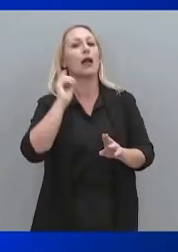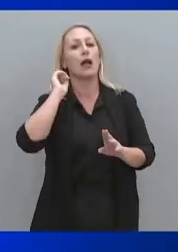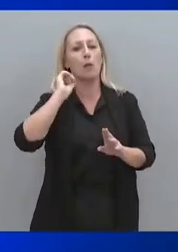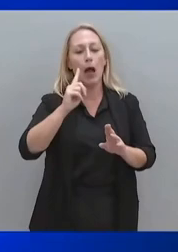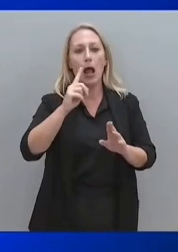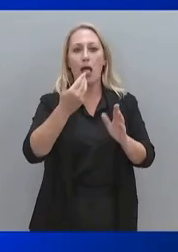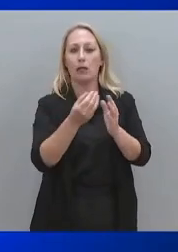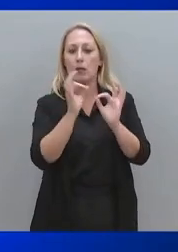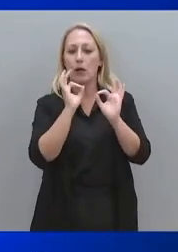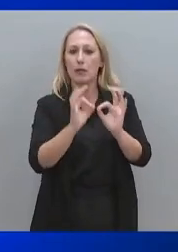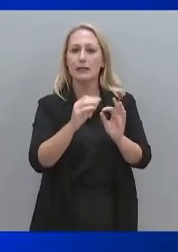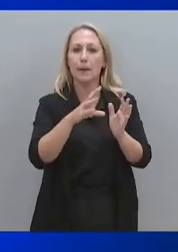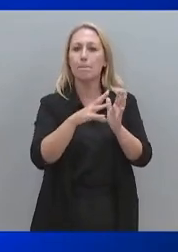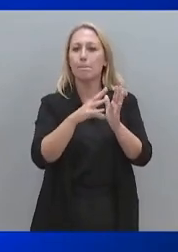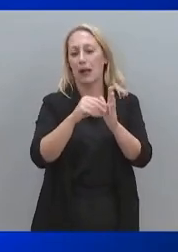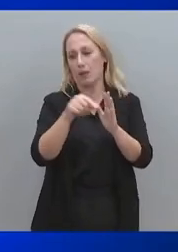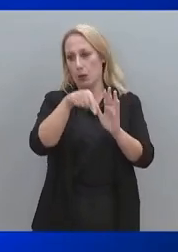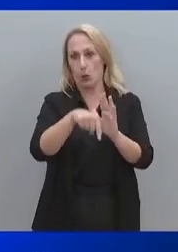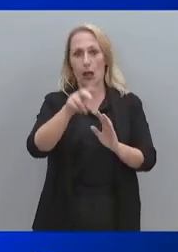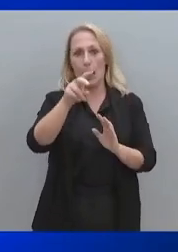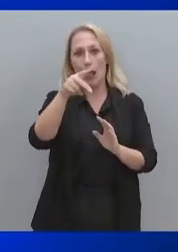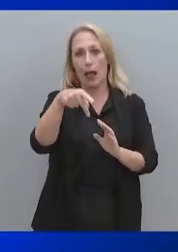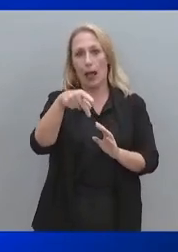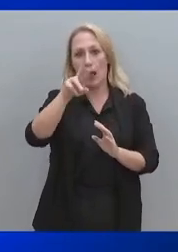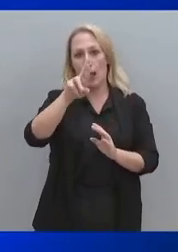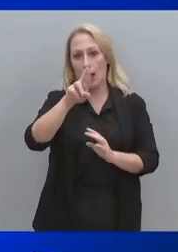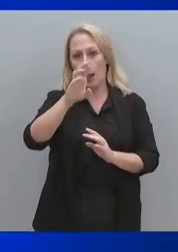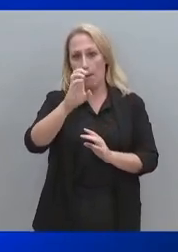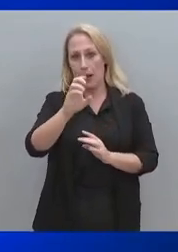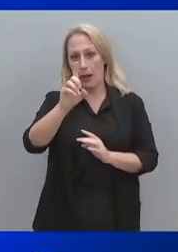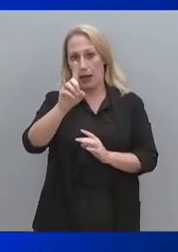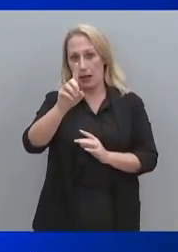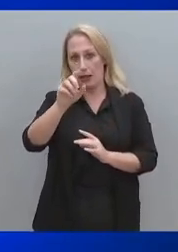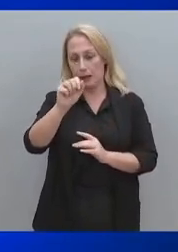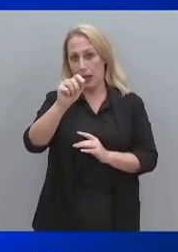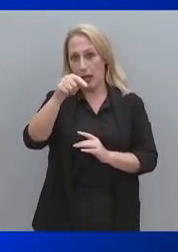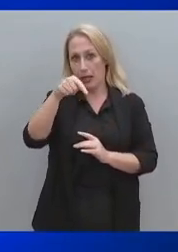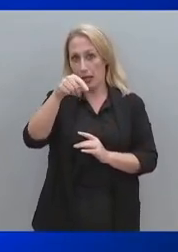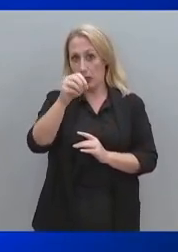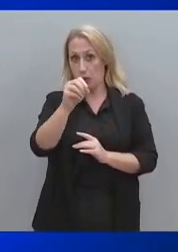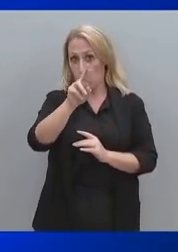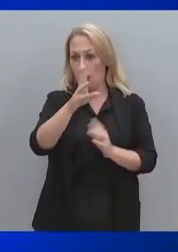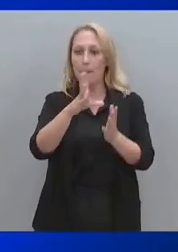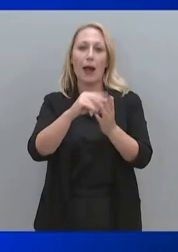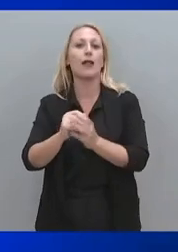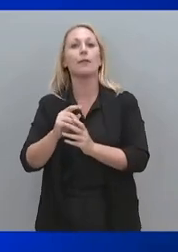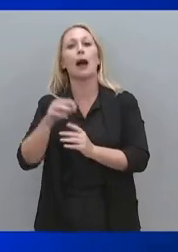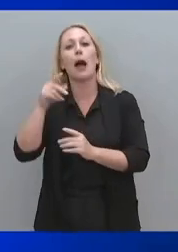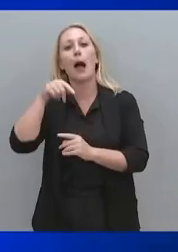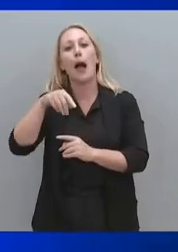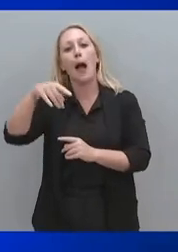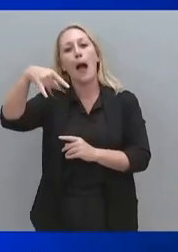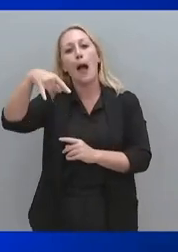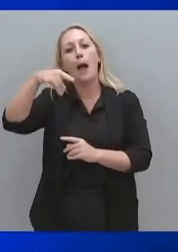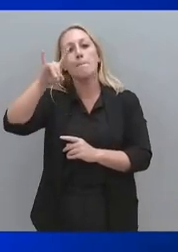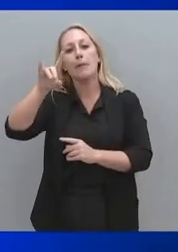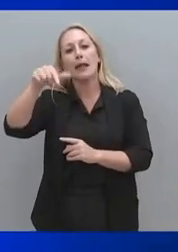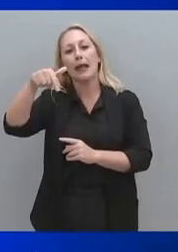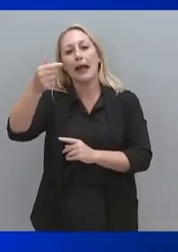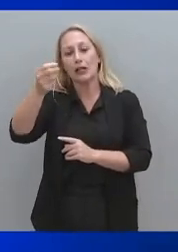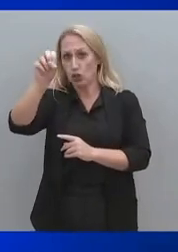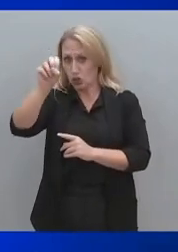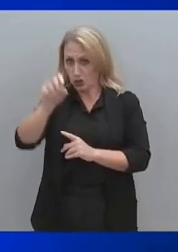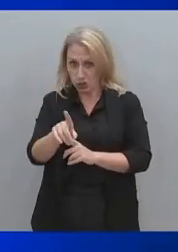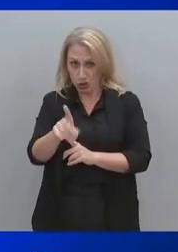παράνομα λογισμικά, τα οποία δυστυχώς διακινούνται στην παγκόσμια αγορά. Υπάρχει το πέγασος, το οποίο δεν είμαστε καθόλου σίγουροι ότι δεν έχει